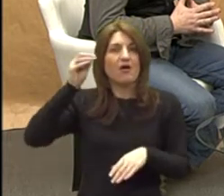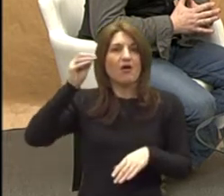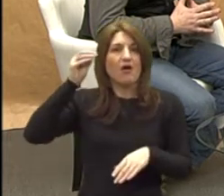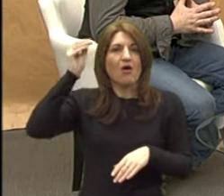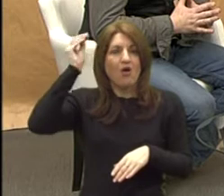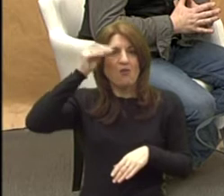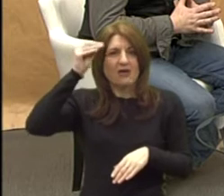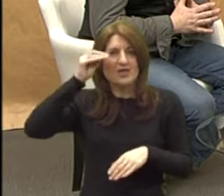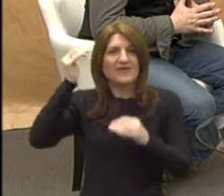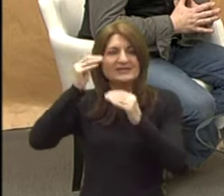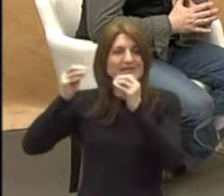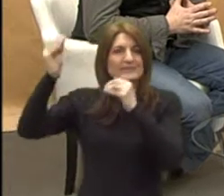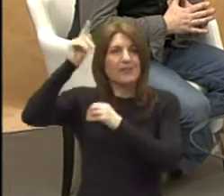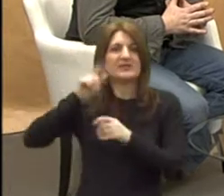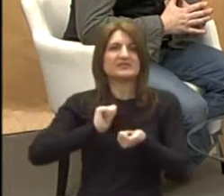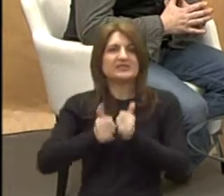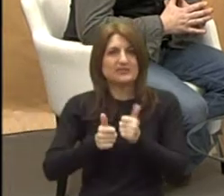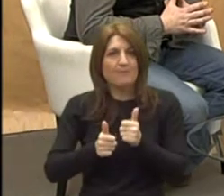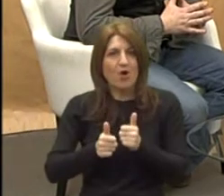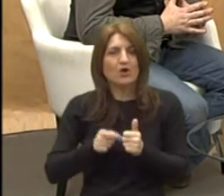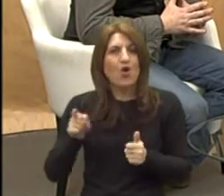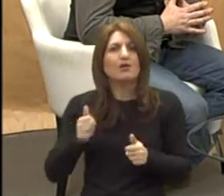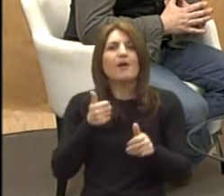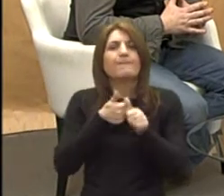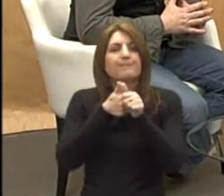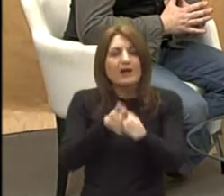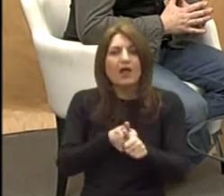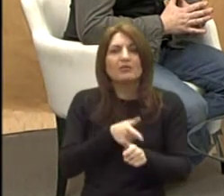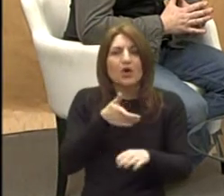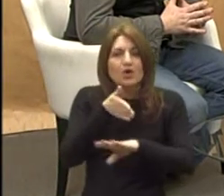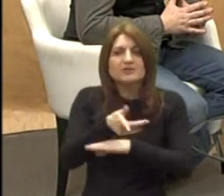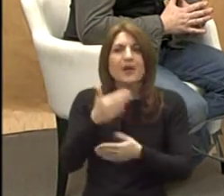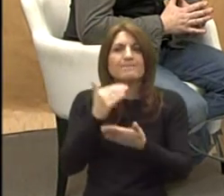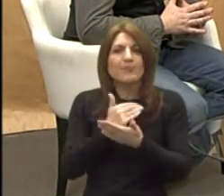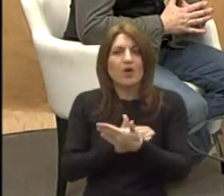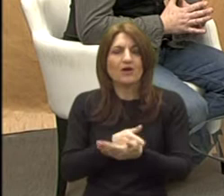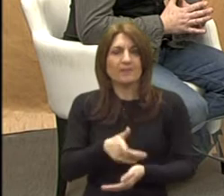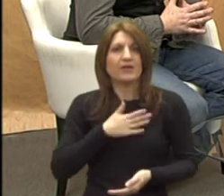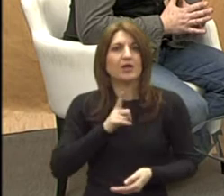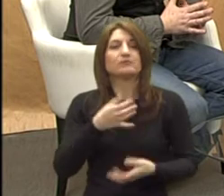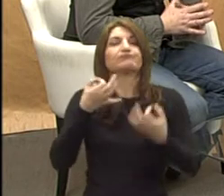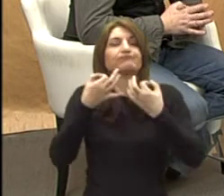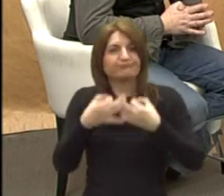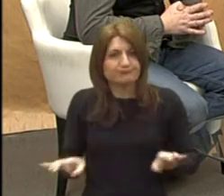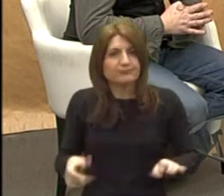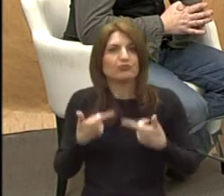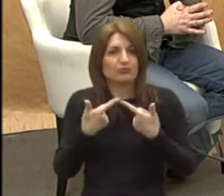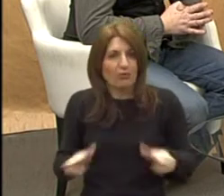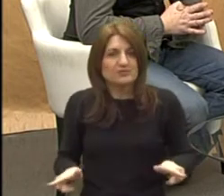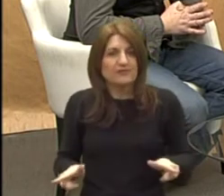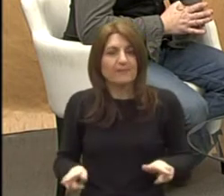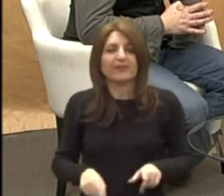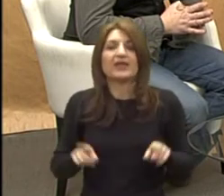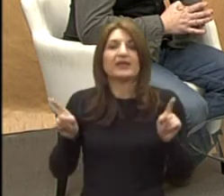i sporta koje je programski pratilo naš program i odobrilo ga. Isto tako